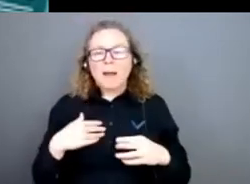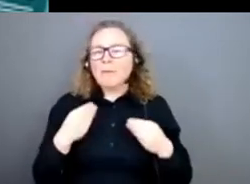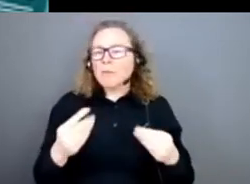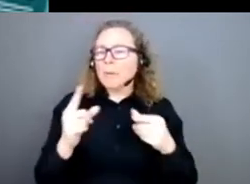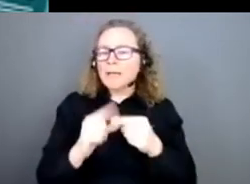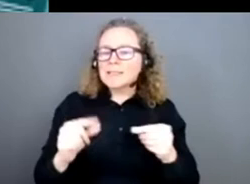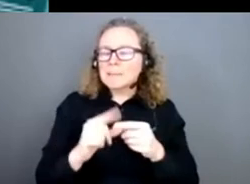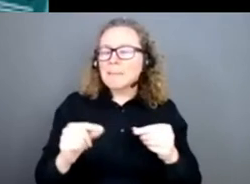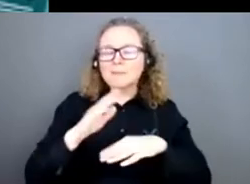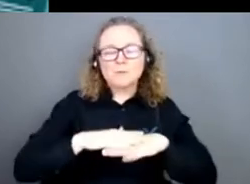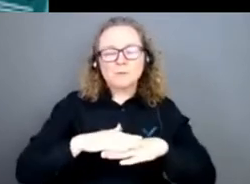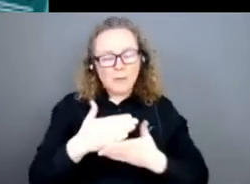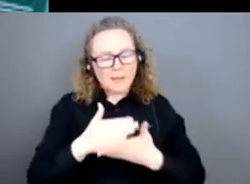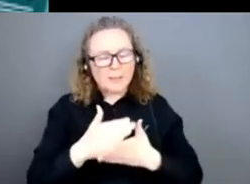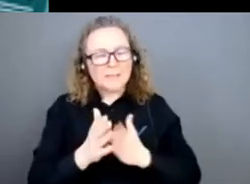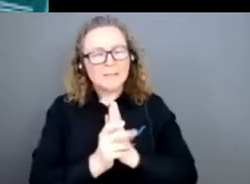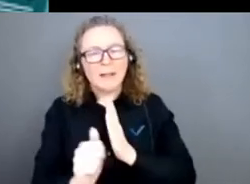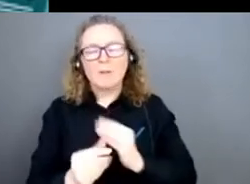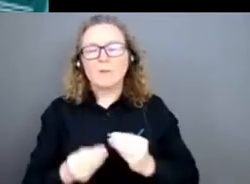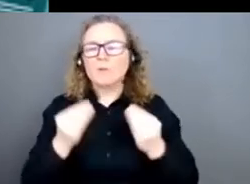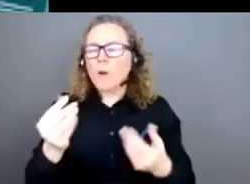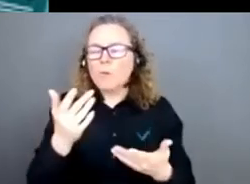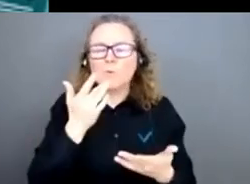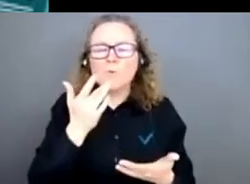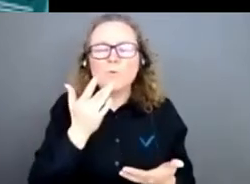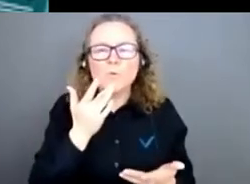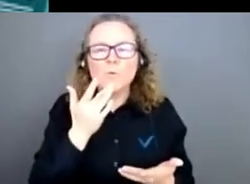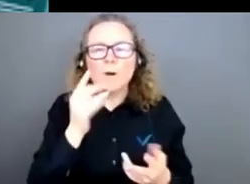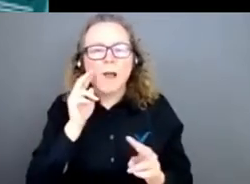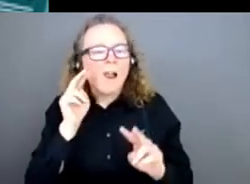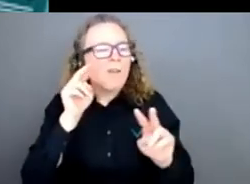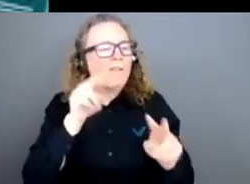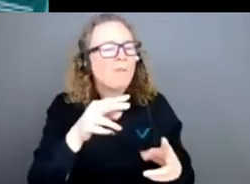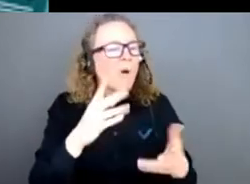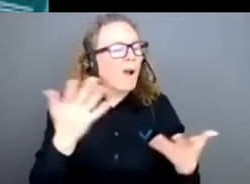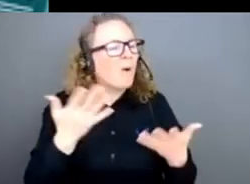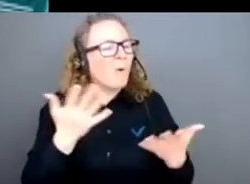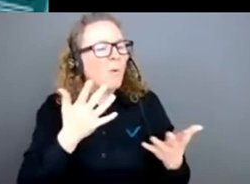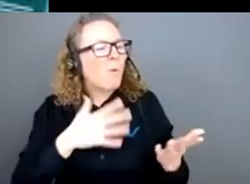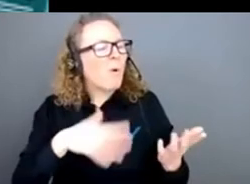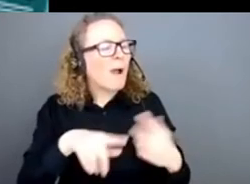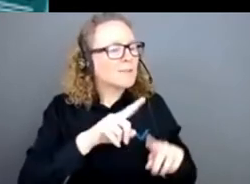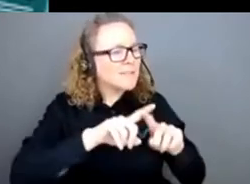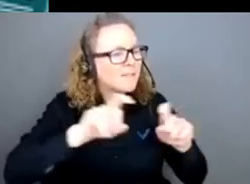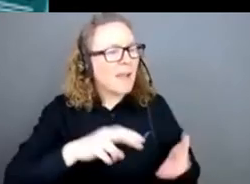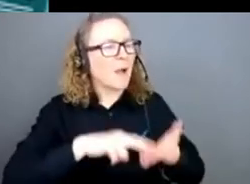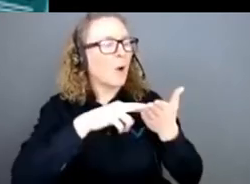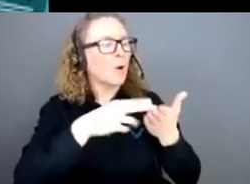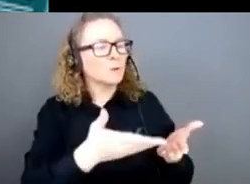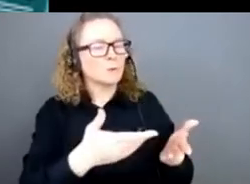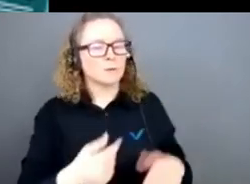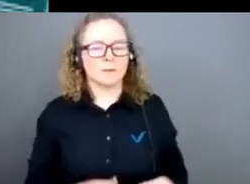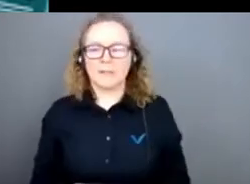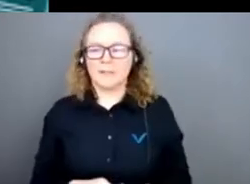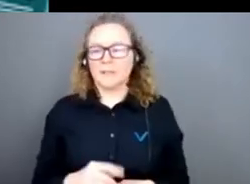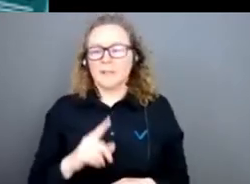donnera envie aux gens d'aller voir, d'aller explorer cet ensemble de ressources. Alors bien sûr, chacun